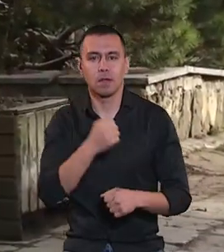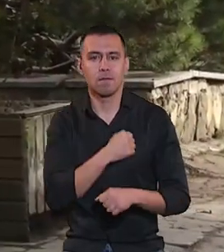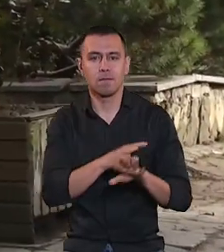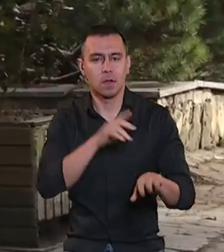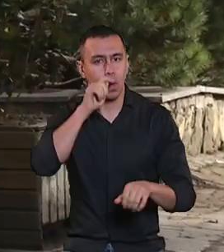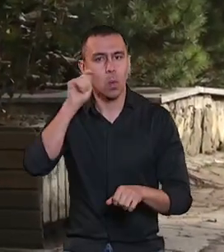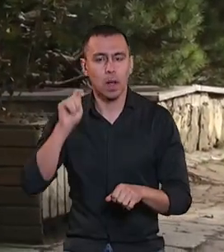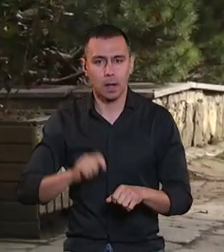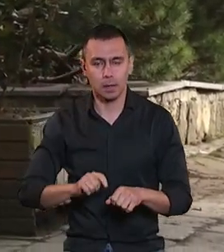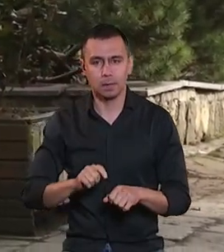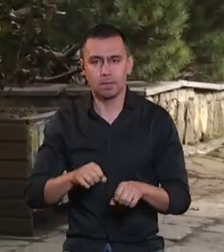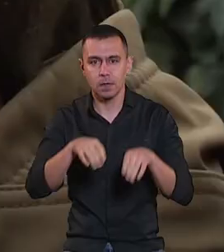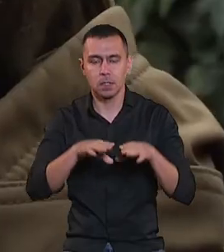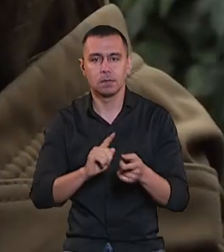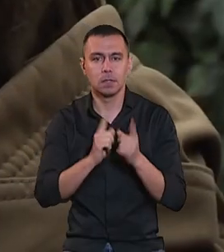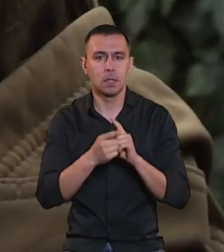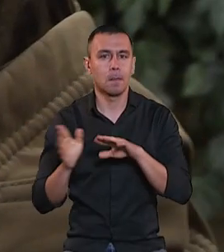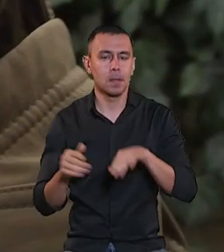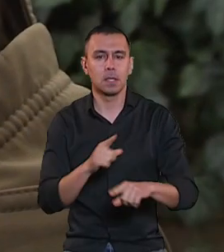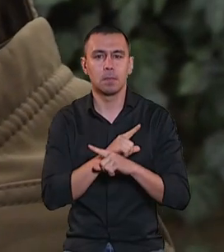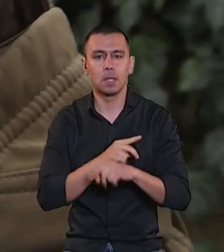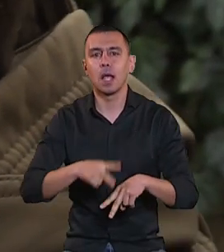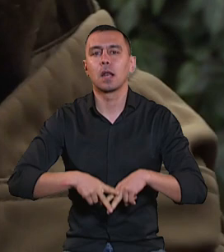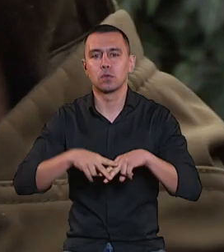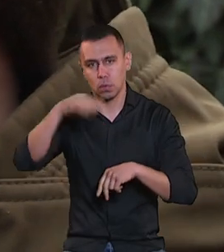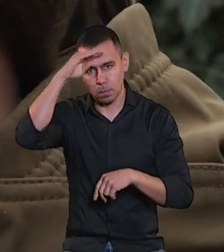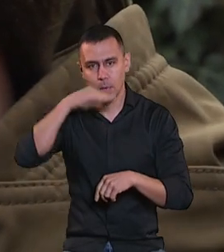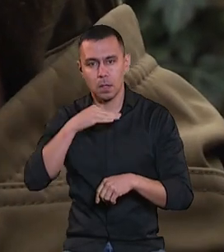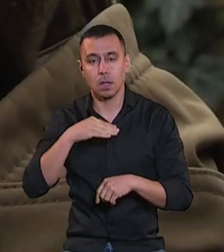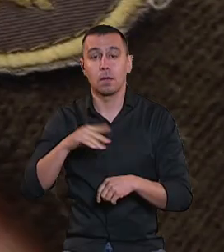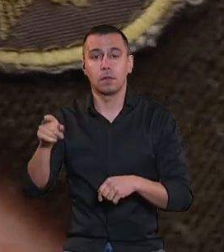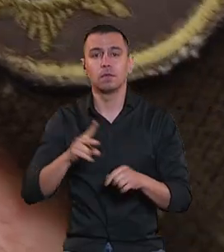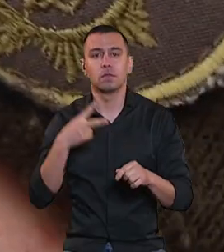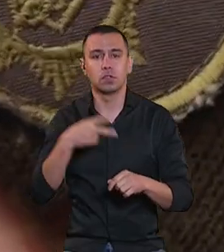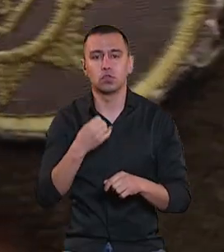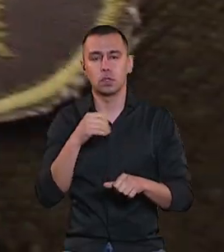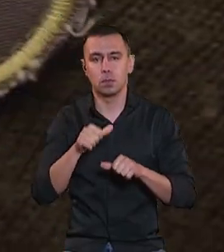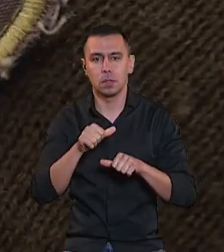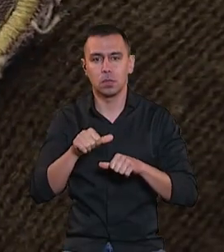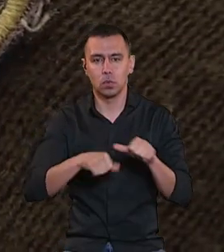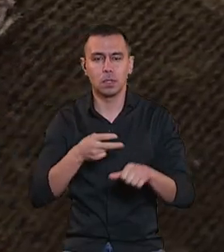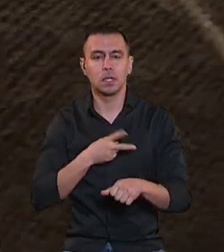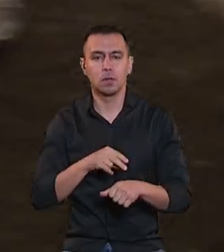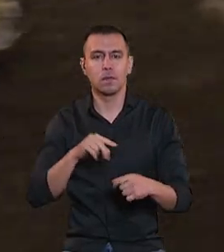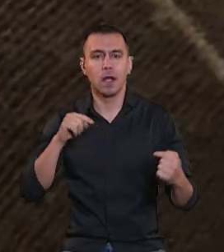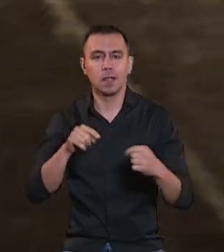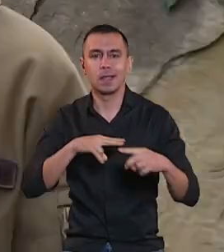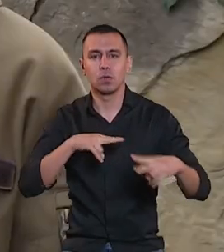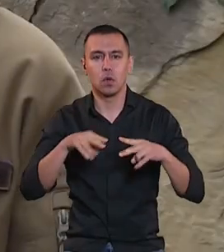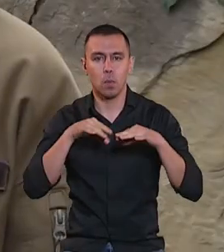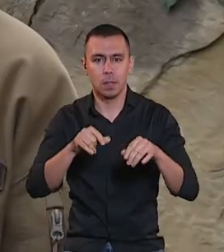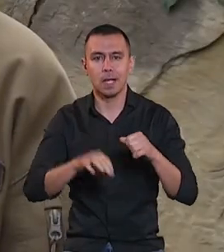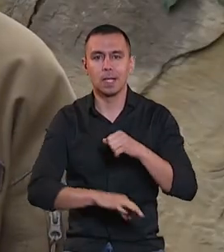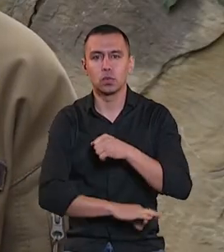України Олександр Вирич, Виричів стати після смерті хрещеного батька, який у 2014-му загинув у антитерористичній операції на Сході України.